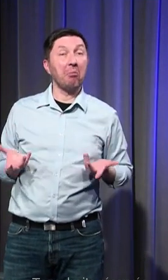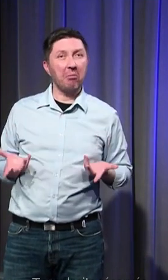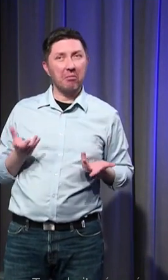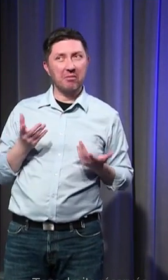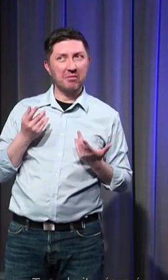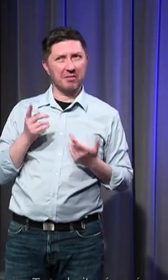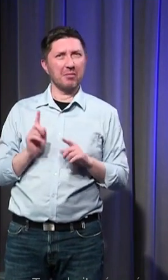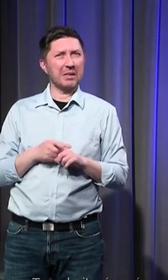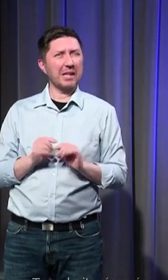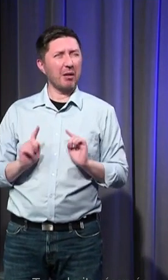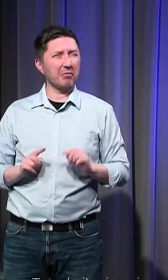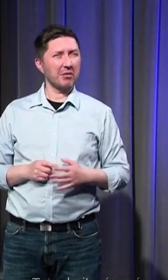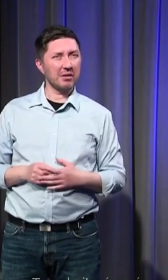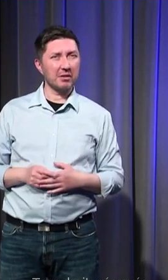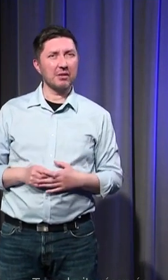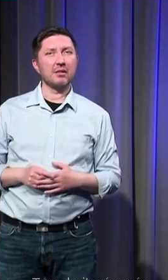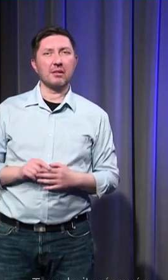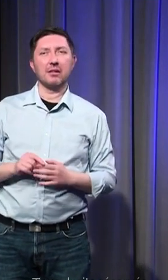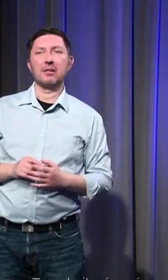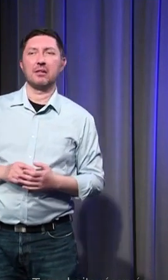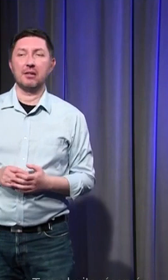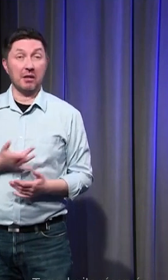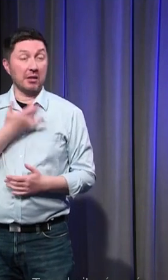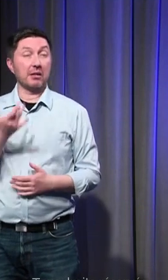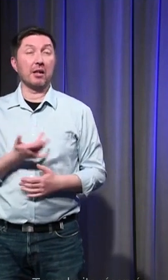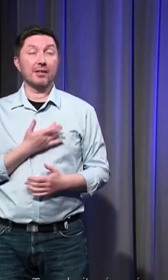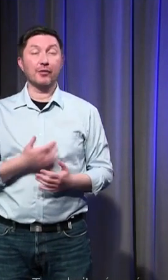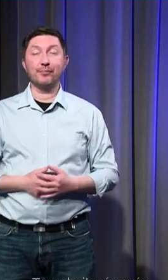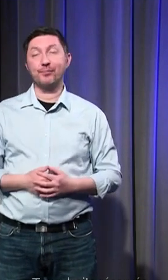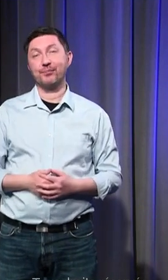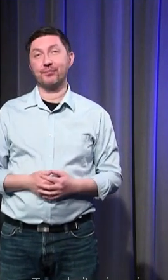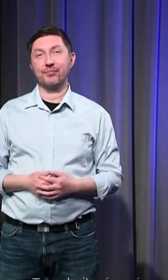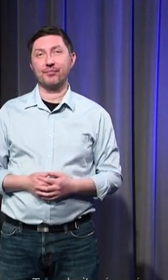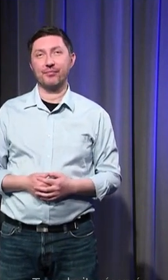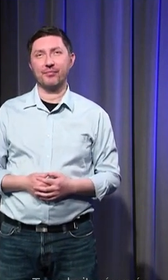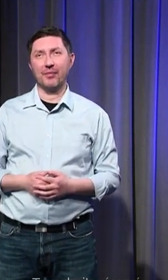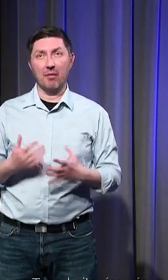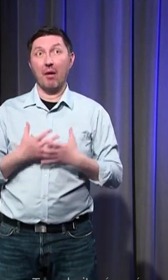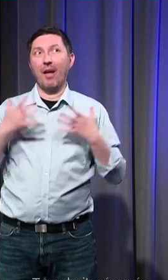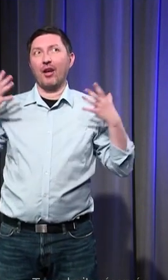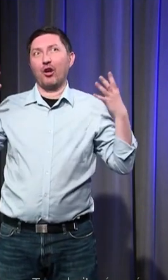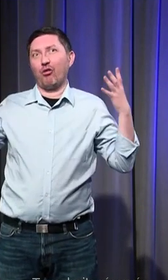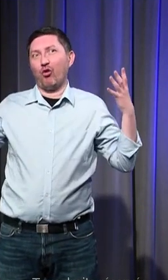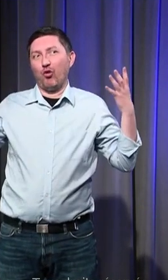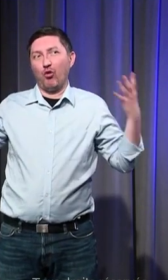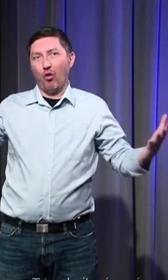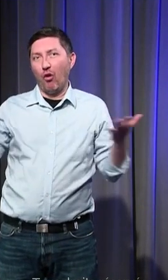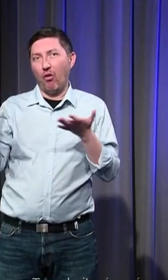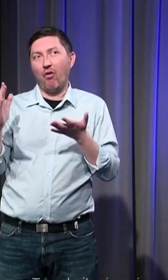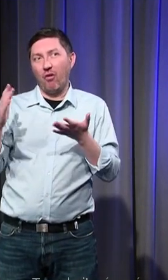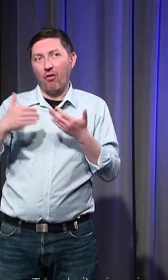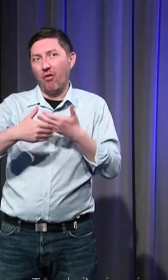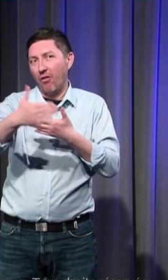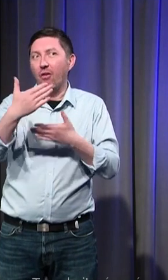individuelles donc j'en parle un petit peu il faut évidemment en parler c'est un grand chantier historiographique c'est-à-dire qu